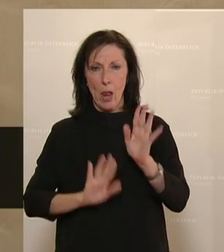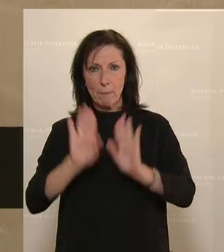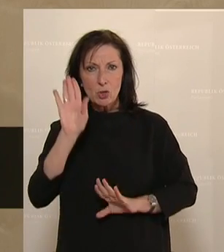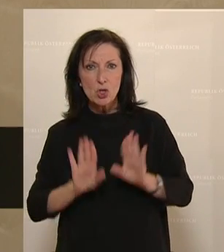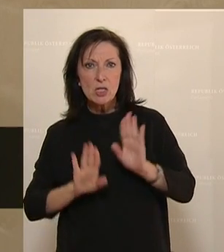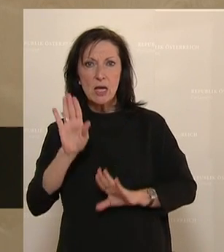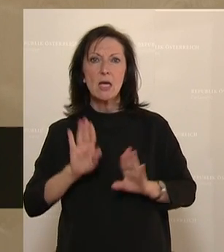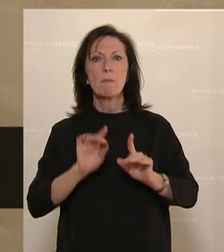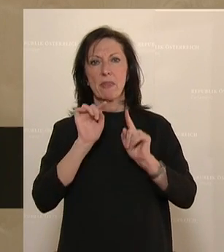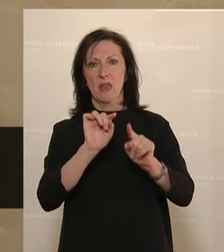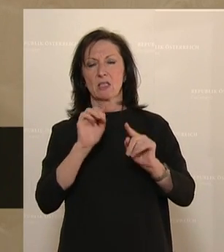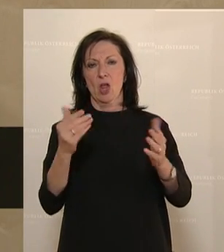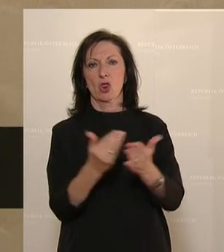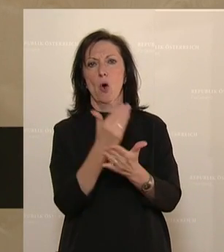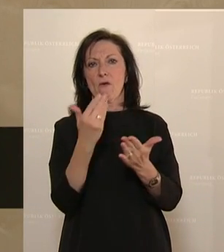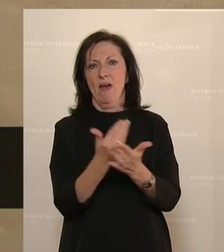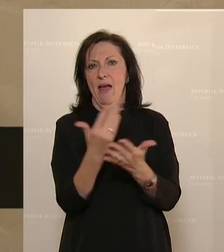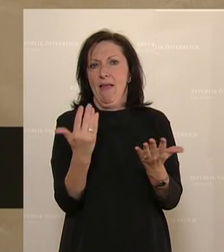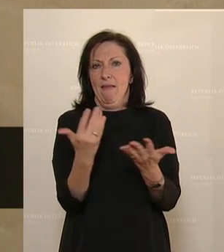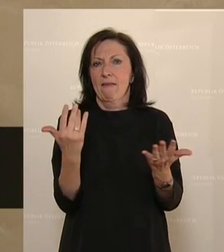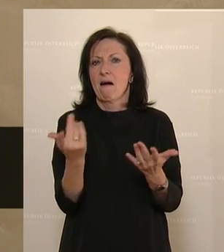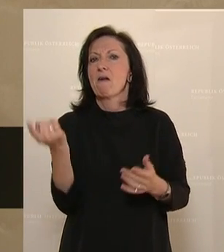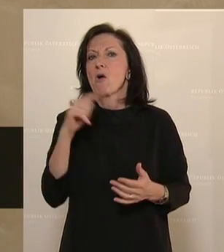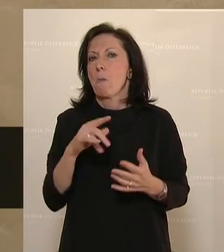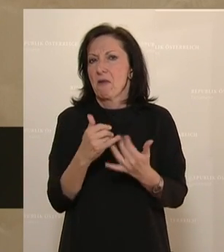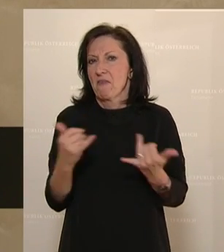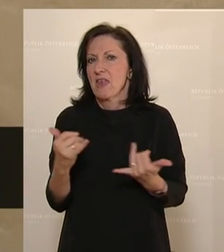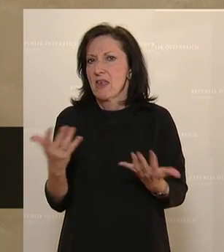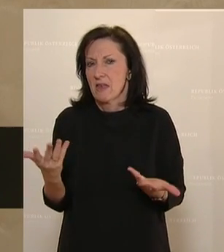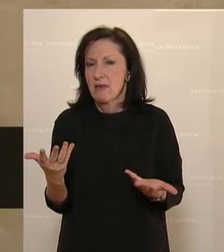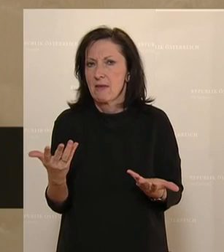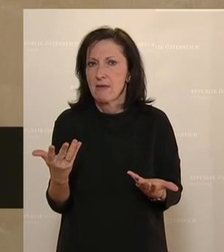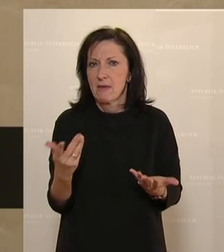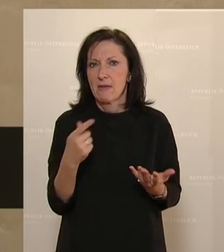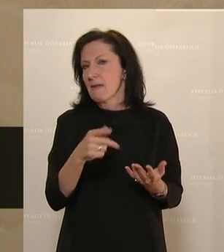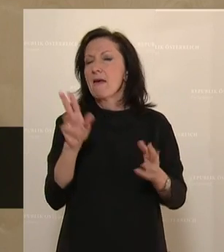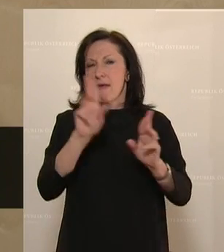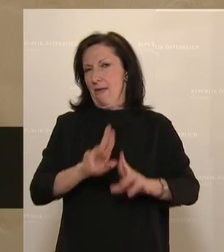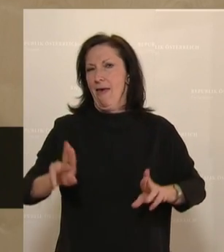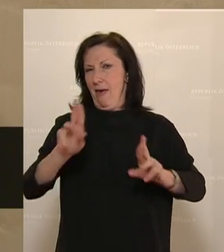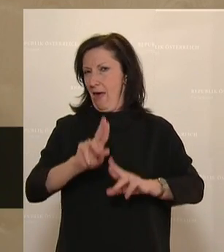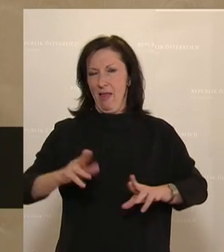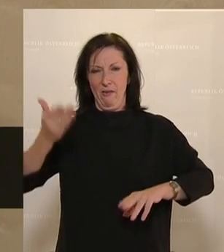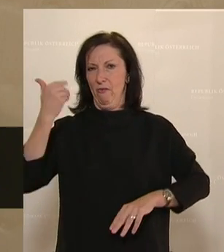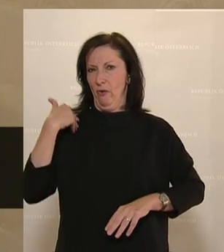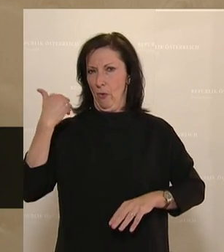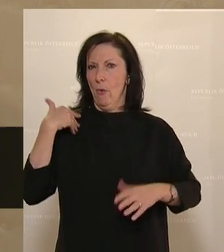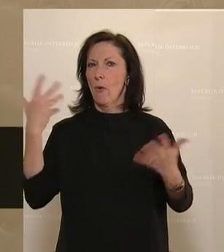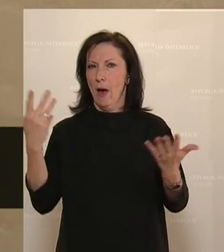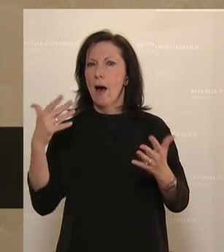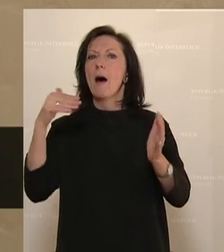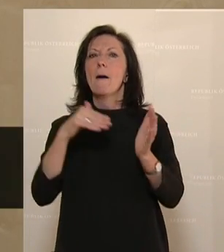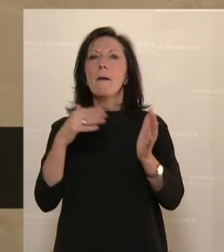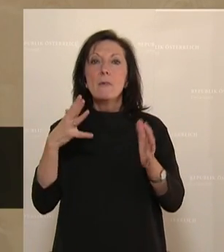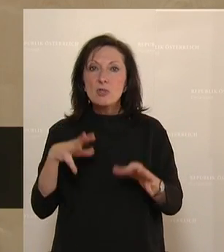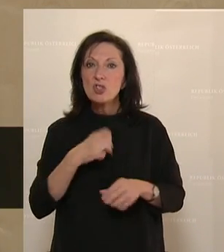die im Wesentlichen so zustande kommt, wie solche Buak-Novellen immer zustande kommen, durch eine Sozialpartnereinigung.